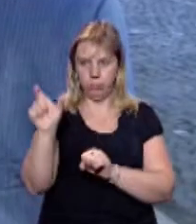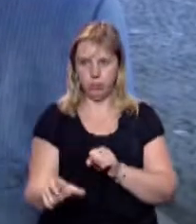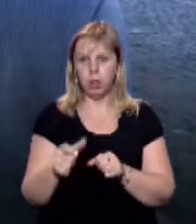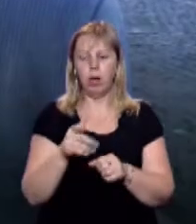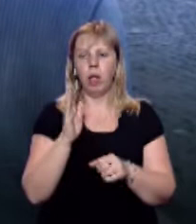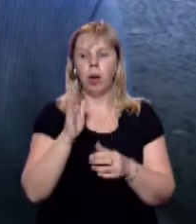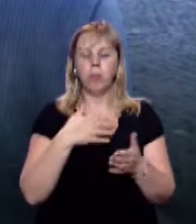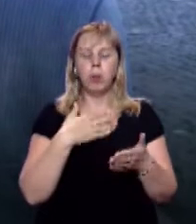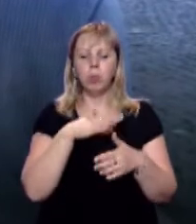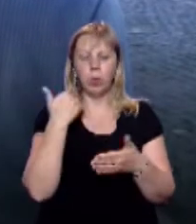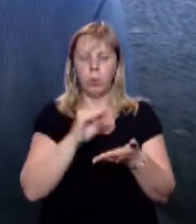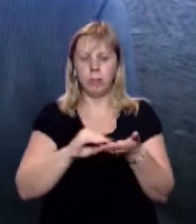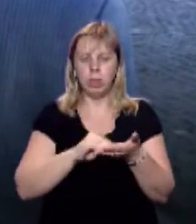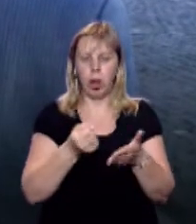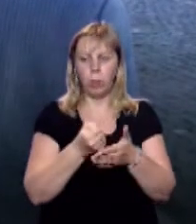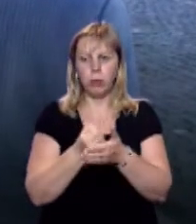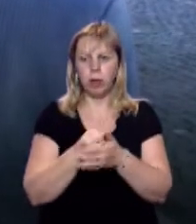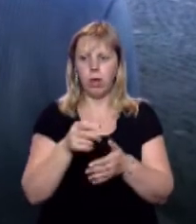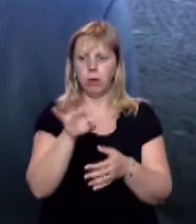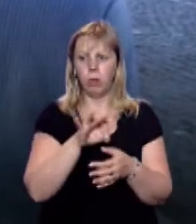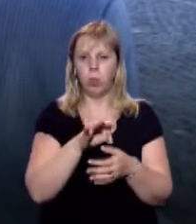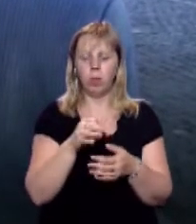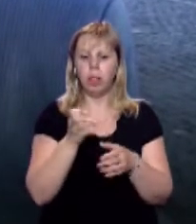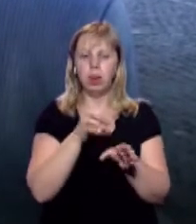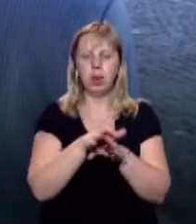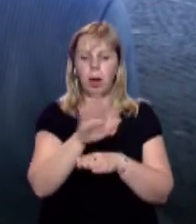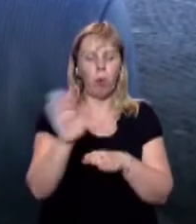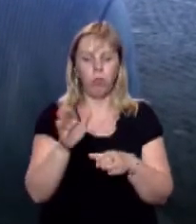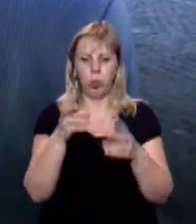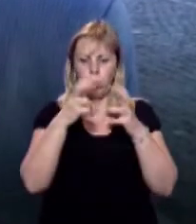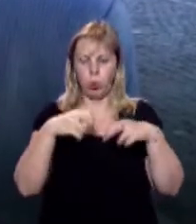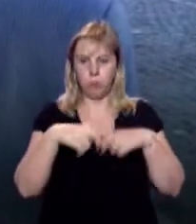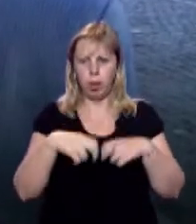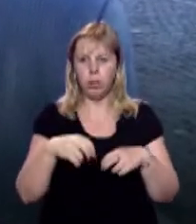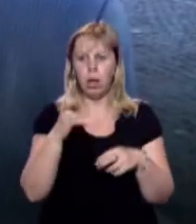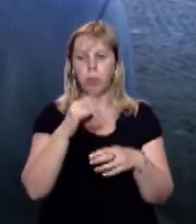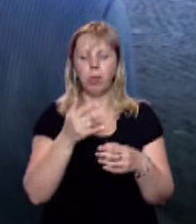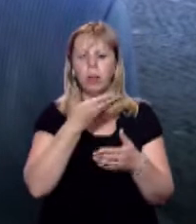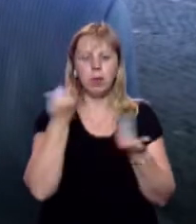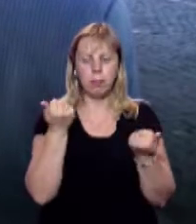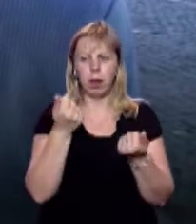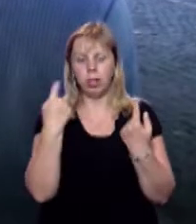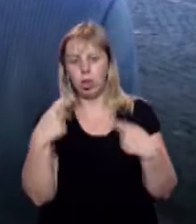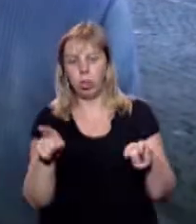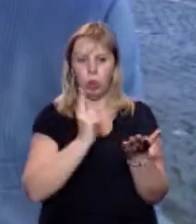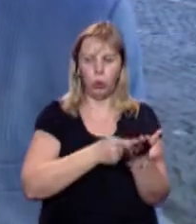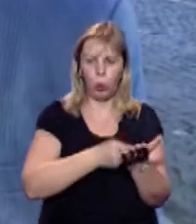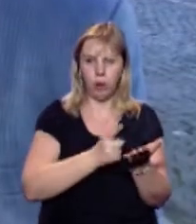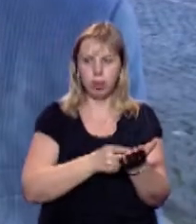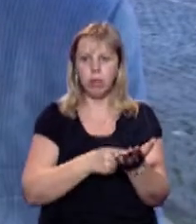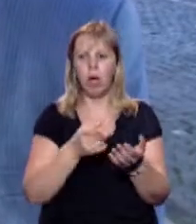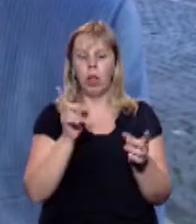Подано ряд клопотань про неповноту досудового слідства, про невідповідність тих чи інших доказів